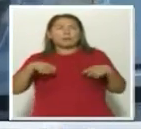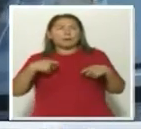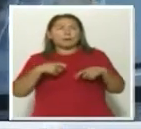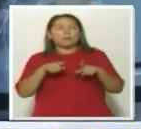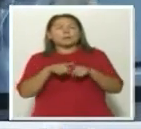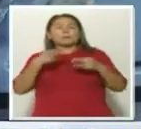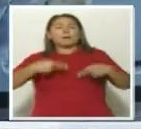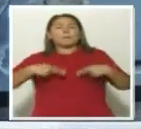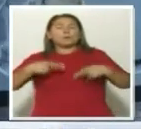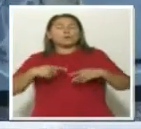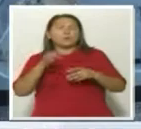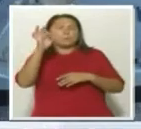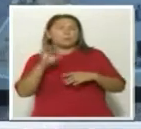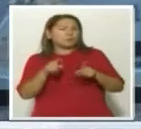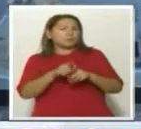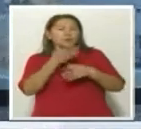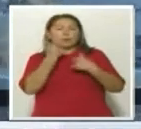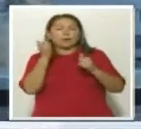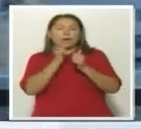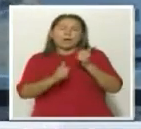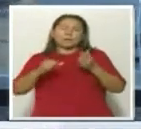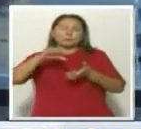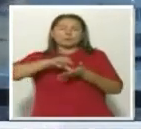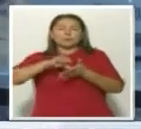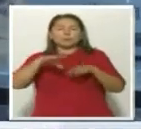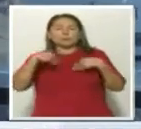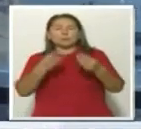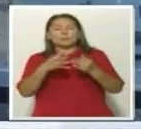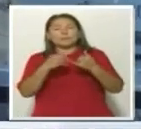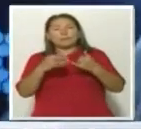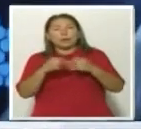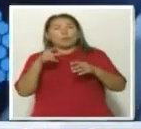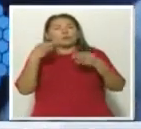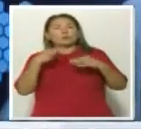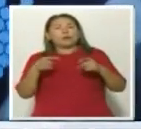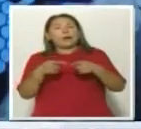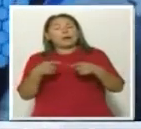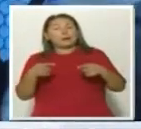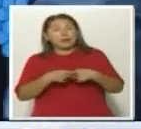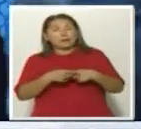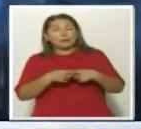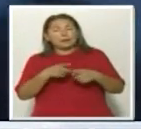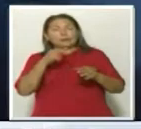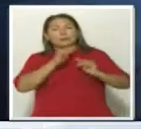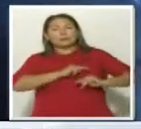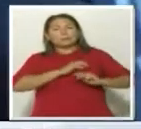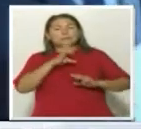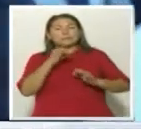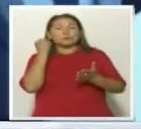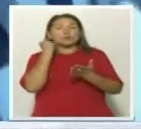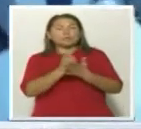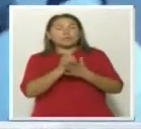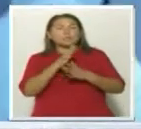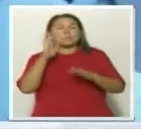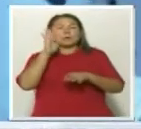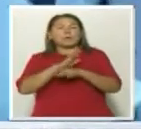таможенные пошлины. Каждому участнику предоставляется земельный участок с освобождением от арендной платы. Виды деятельности СЭС утверждаются